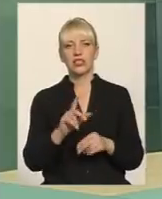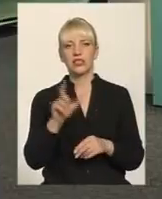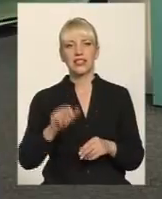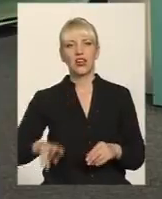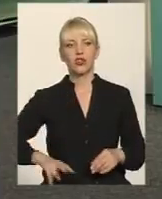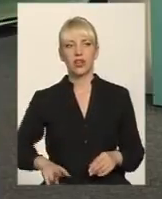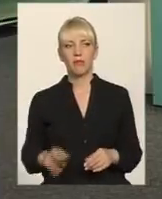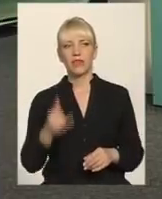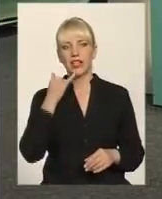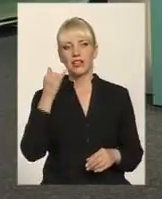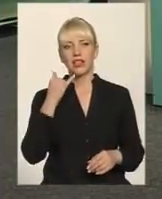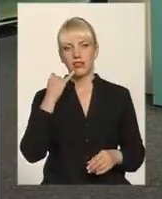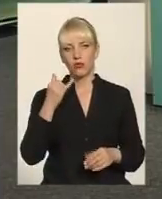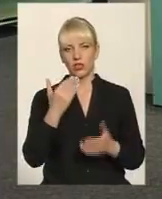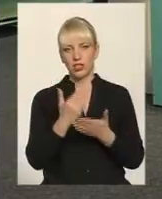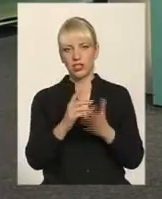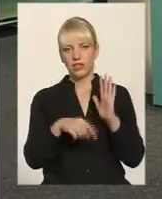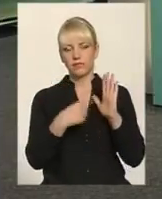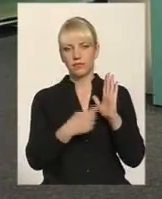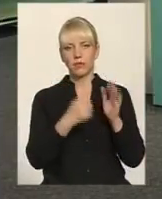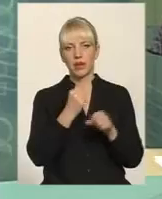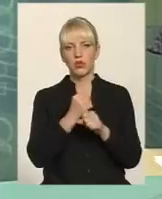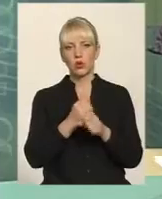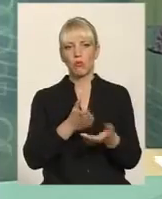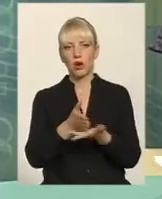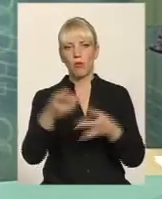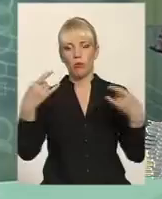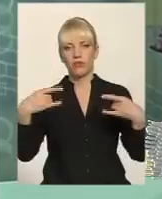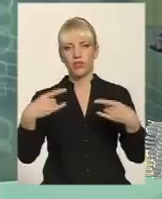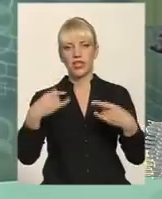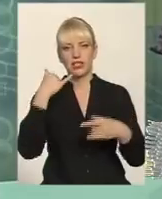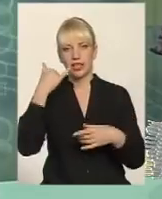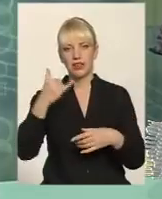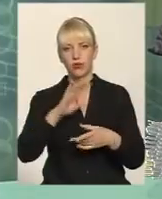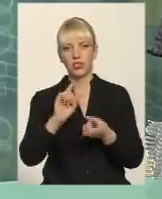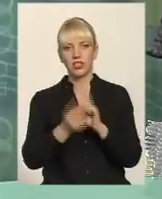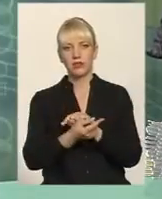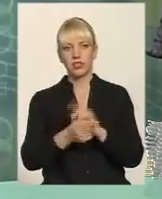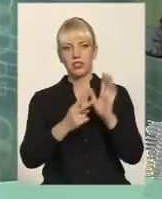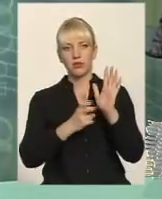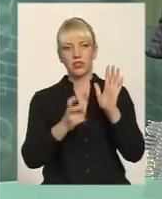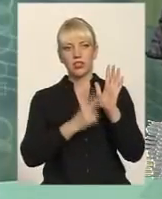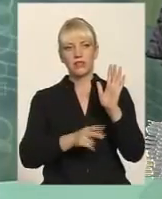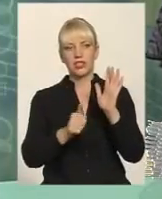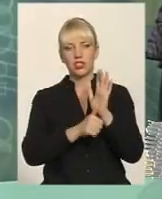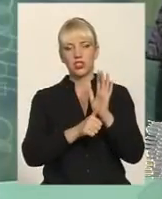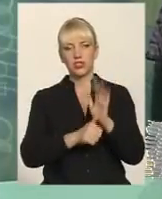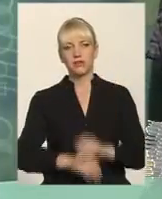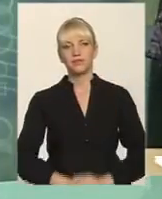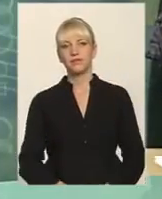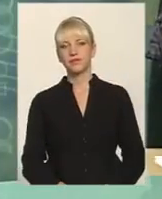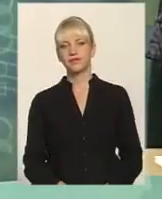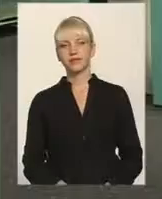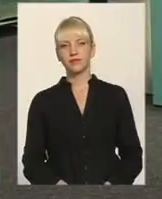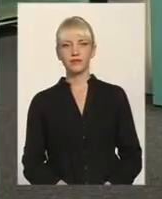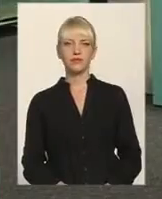насамперед телефонні дзвінки, нагадую, працюємо в прямому ефірі. Телефон для зв'язкової зміни 700-776. Слухаємо вас. Ставте своє запитання.